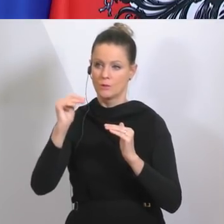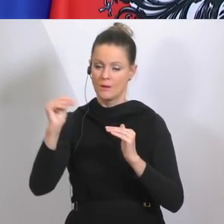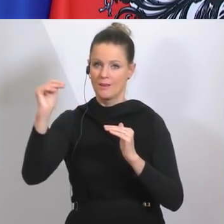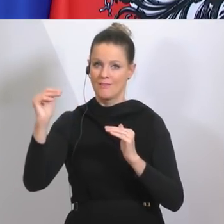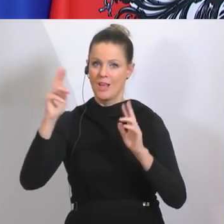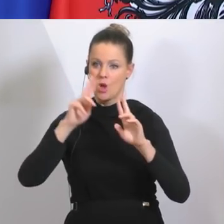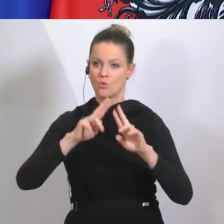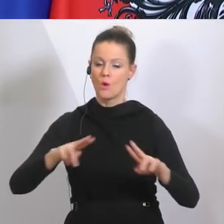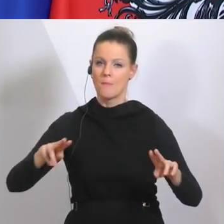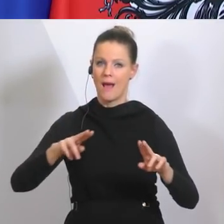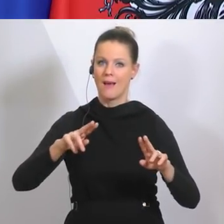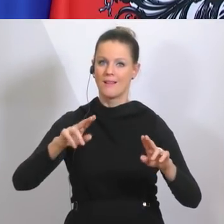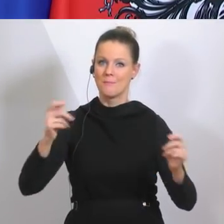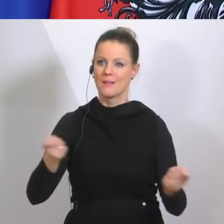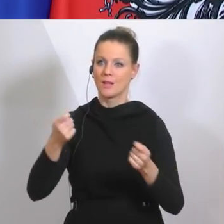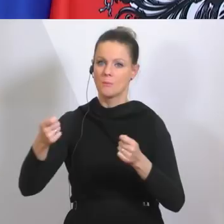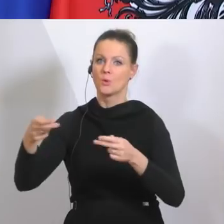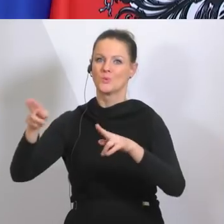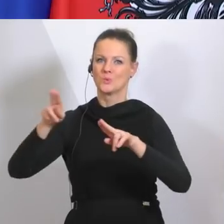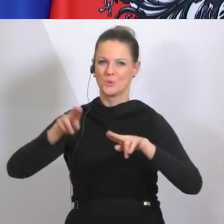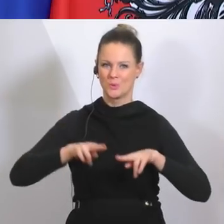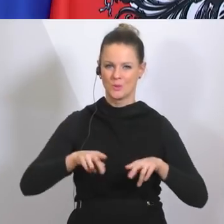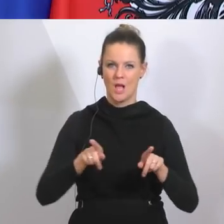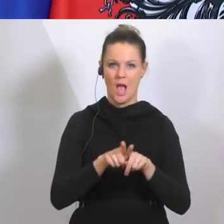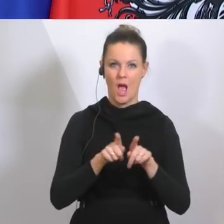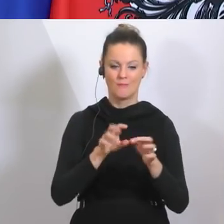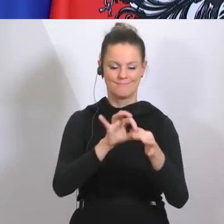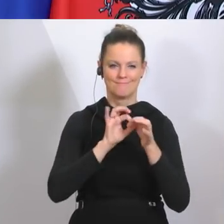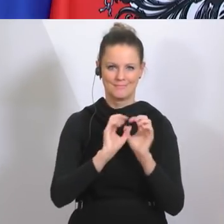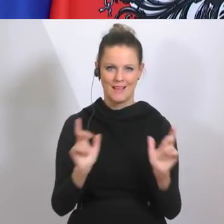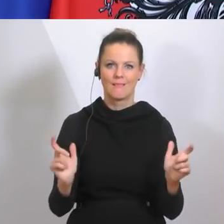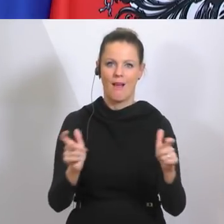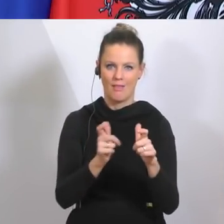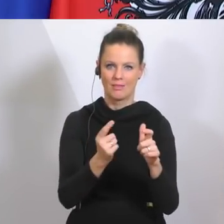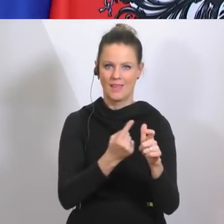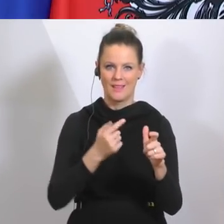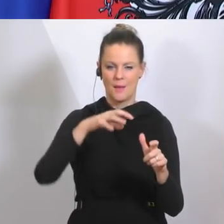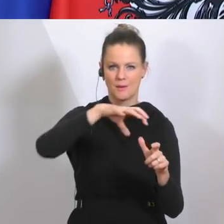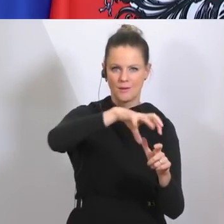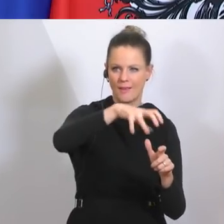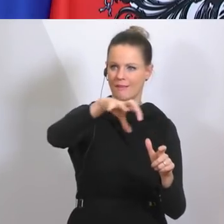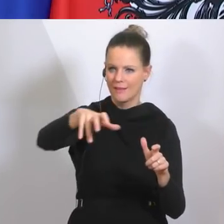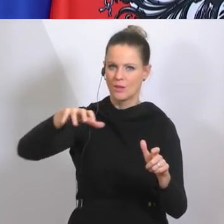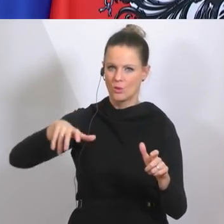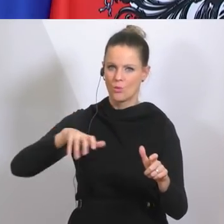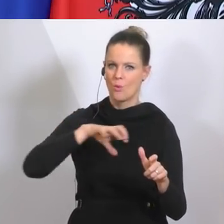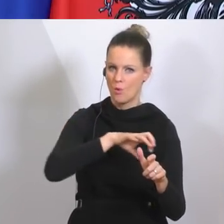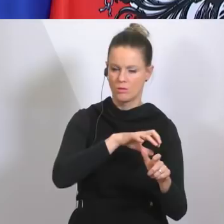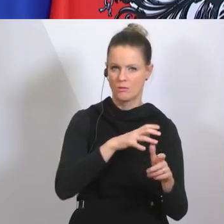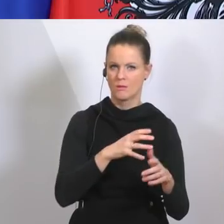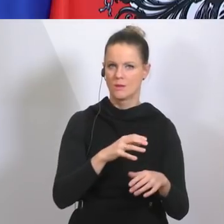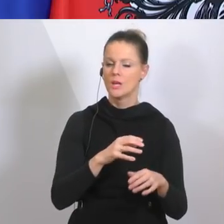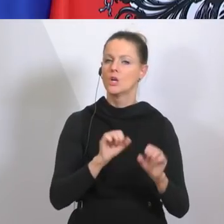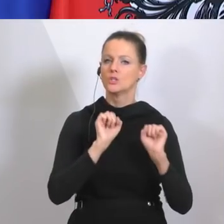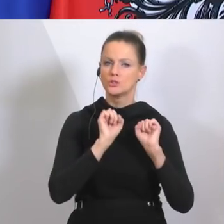hinauffahren können. Zweiter Punkt ist die Frage der Quarantäne von gewissen betroffenen Gebieten, die wird grundsätzlich immer für